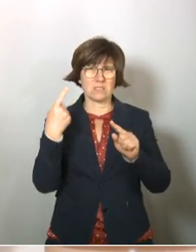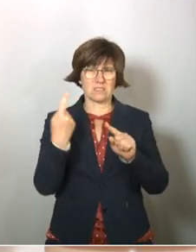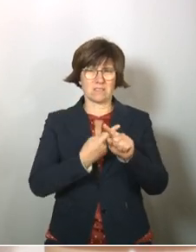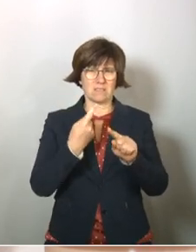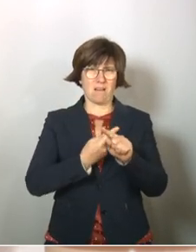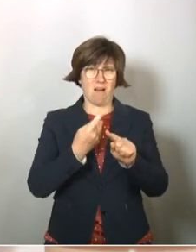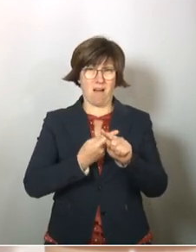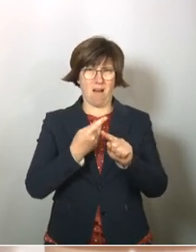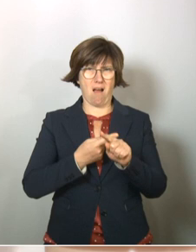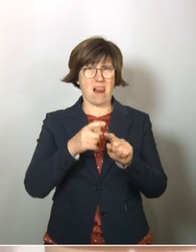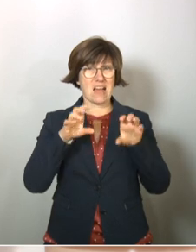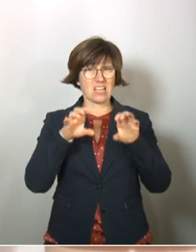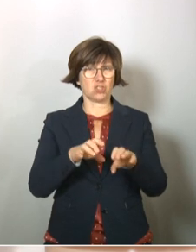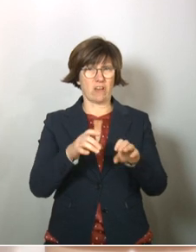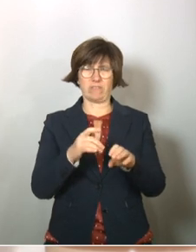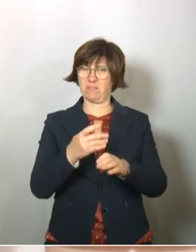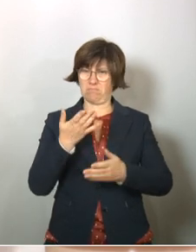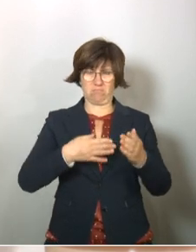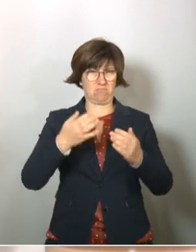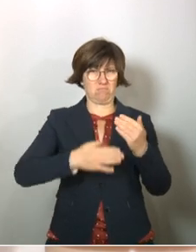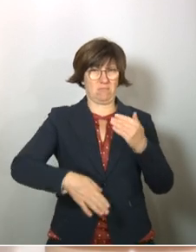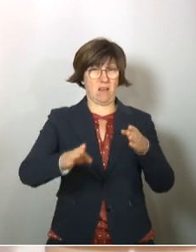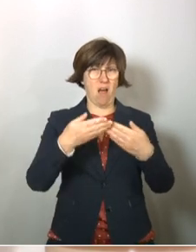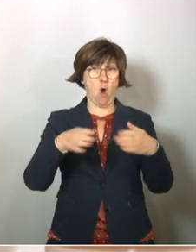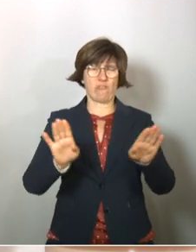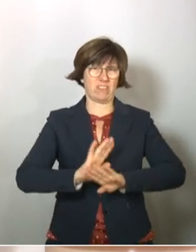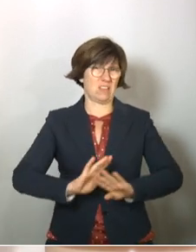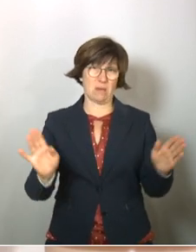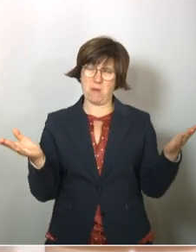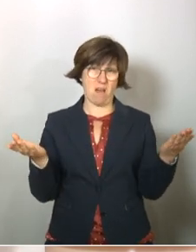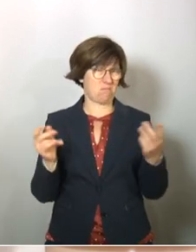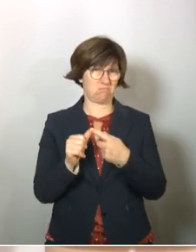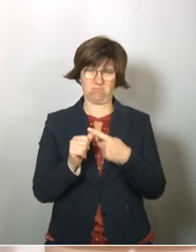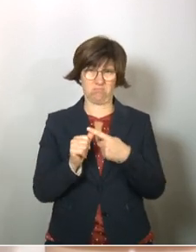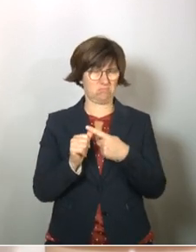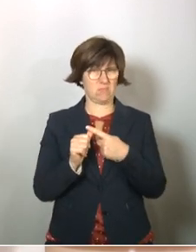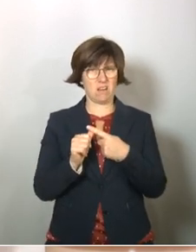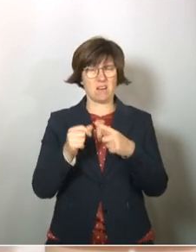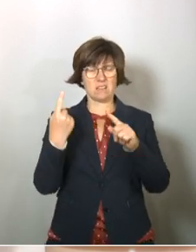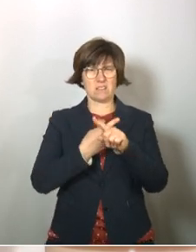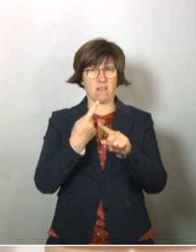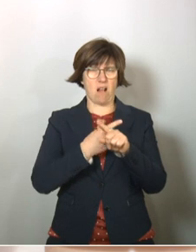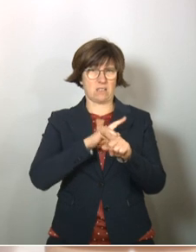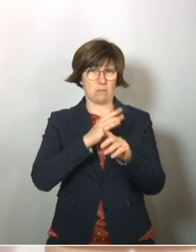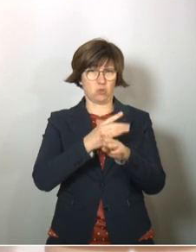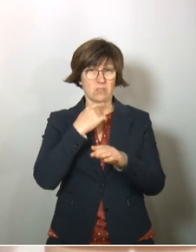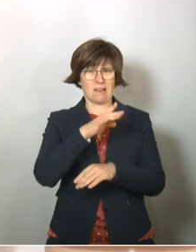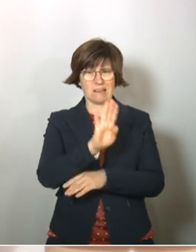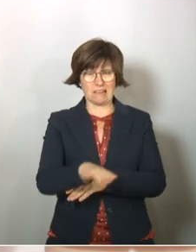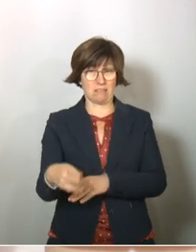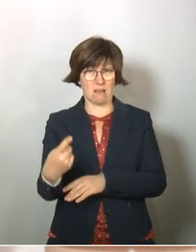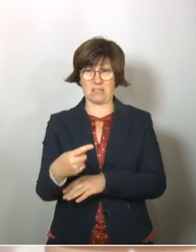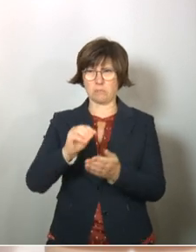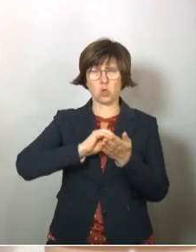Geschäften, die möglicherweise nie wieder aufmachen werden können. Die große Zahl, ich sagte es schon, von Kindern,